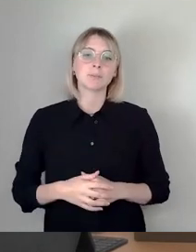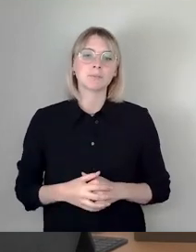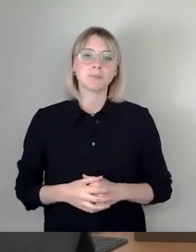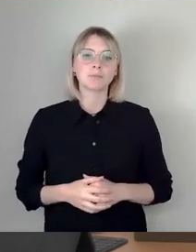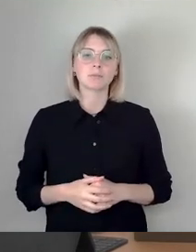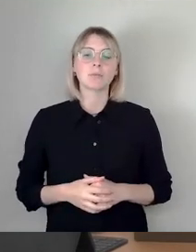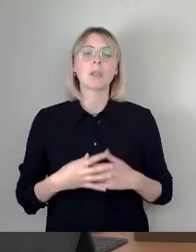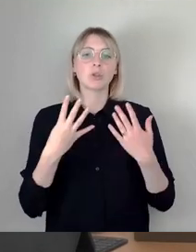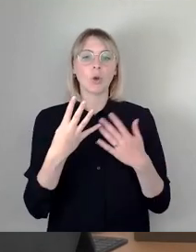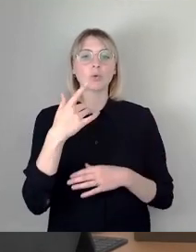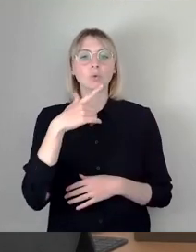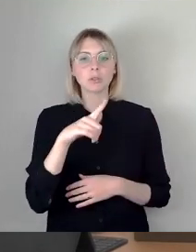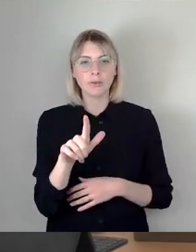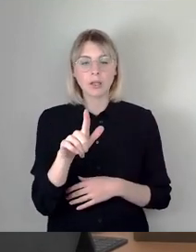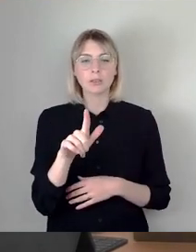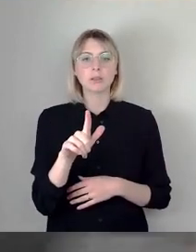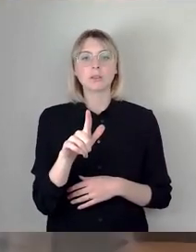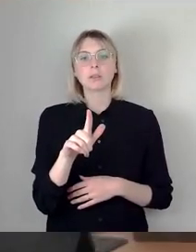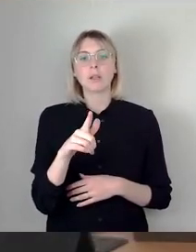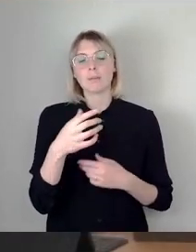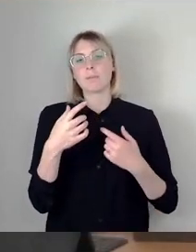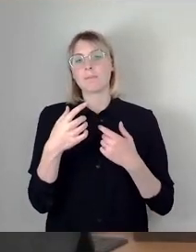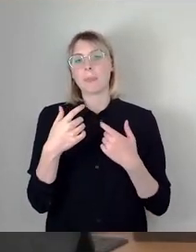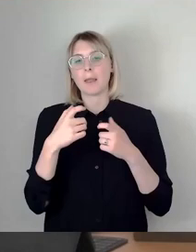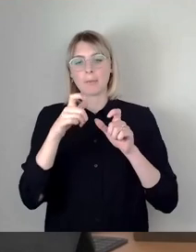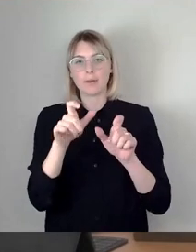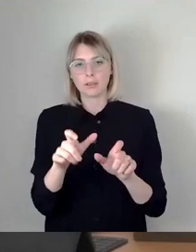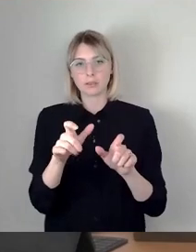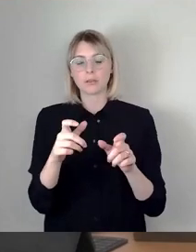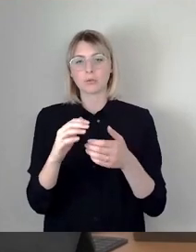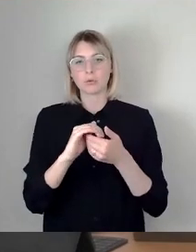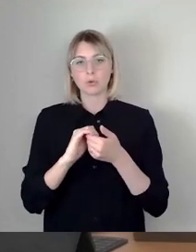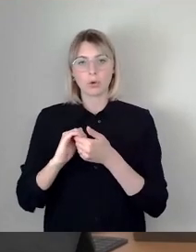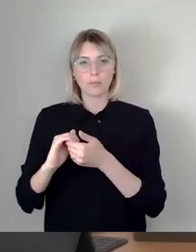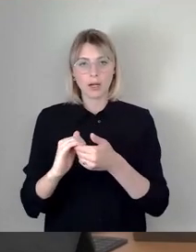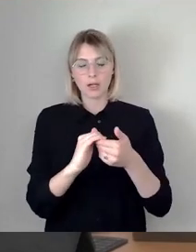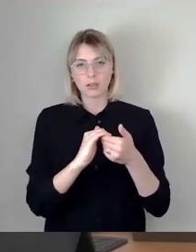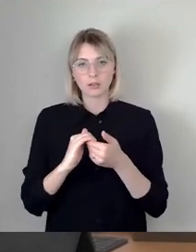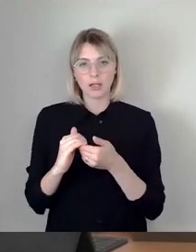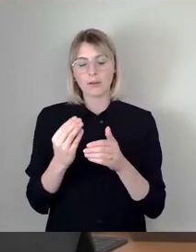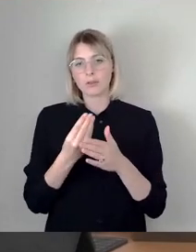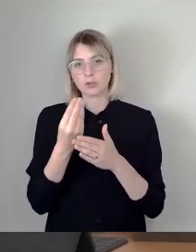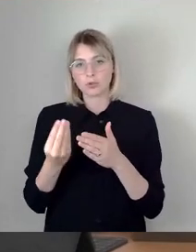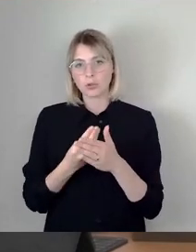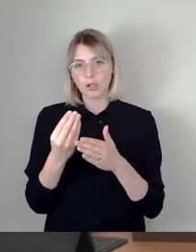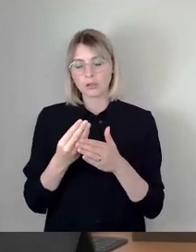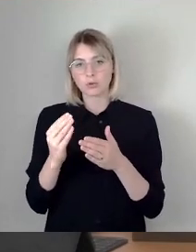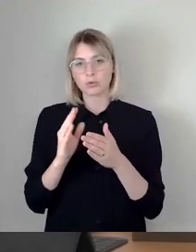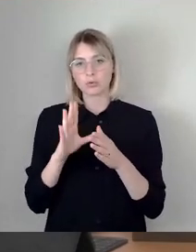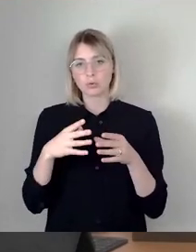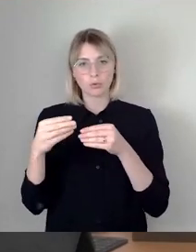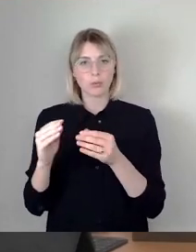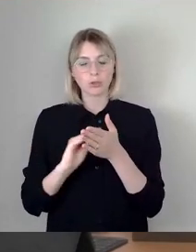29 Prävention kooperativ gestalten, überschrieben, Konzept zur Neuausrichtung der